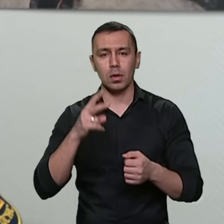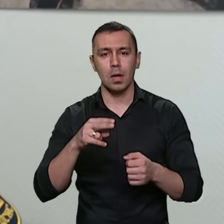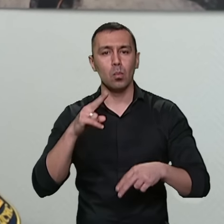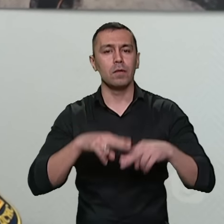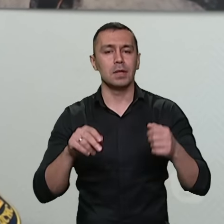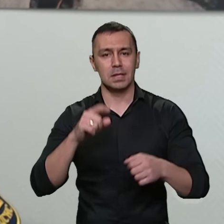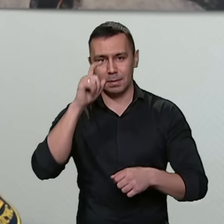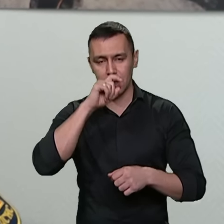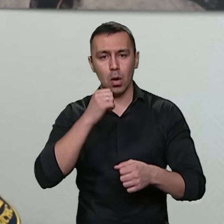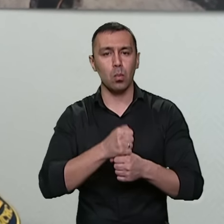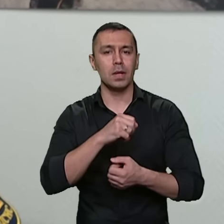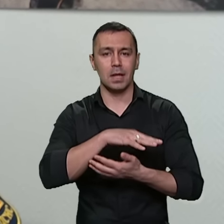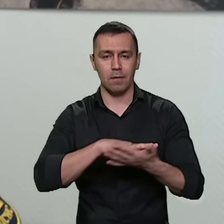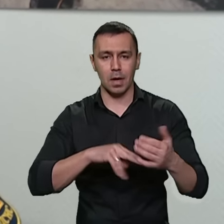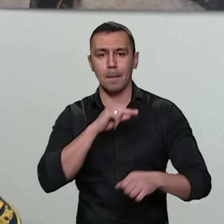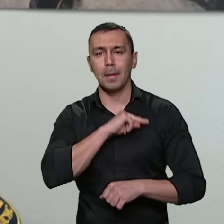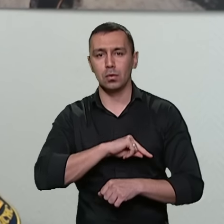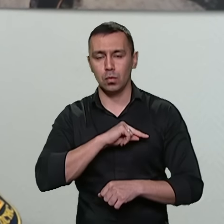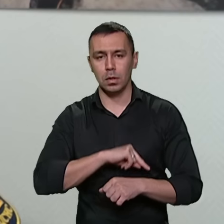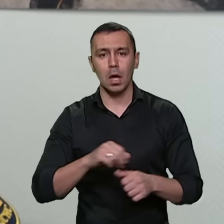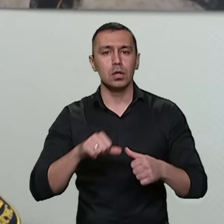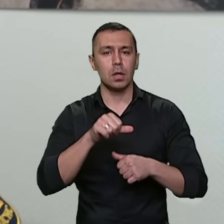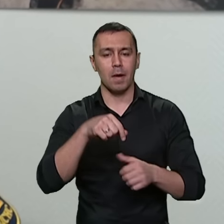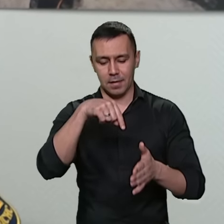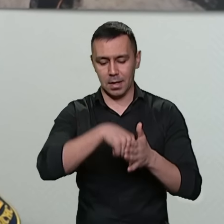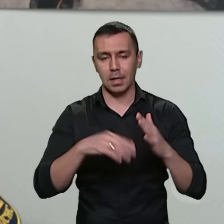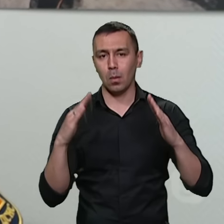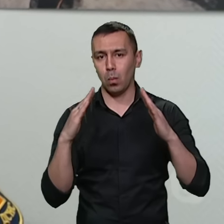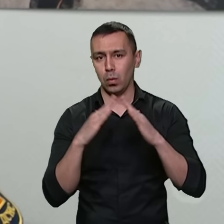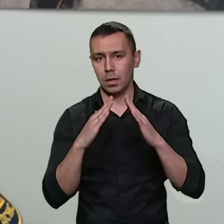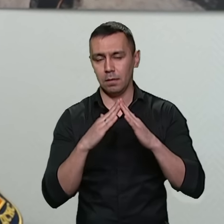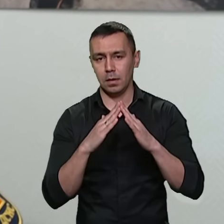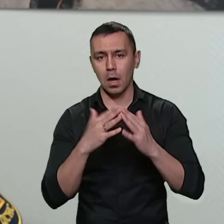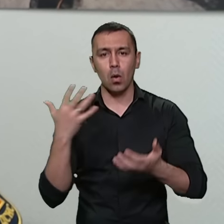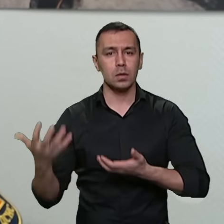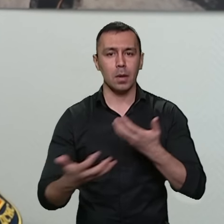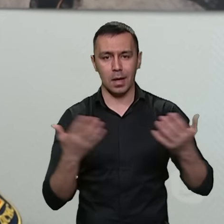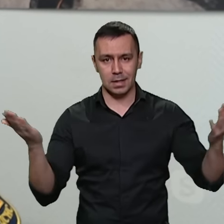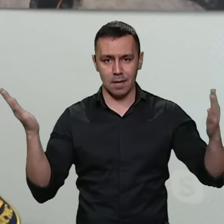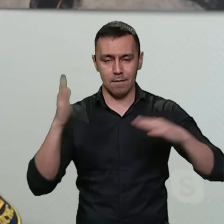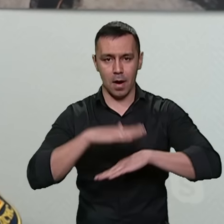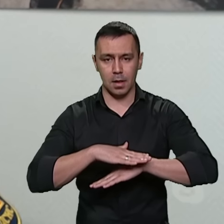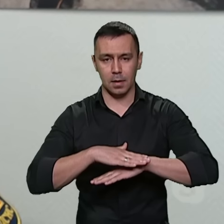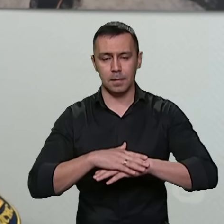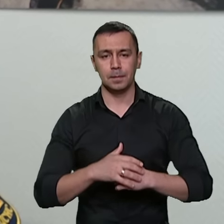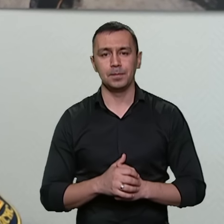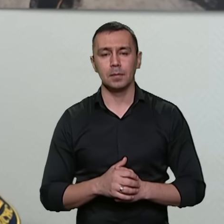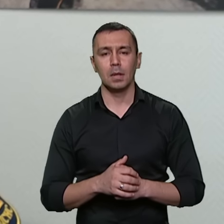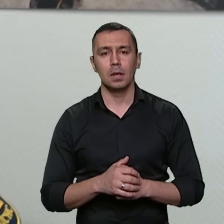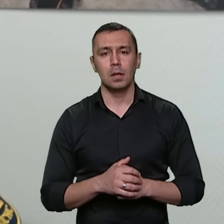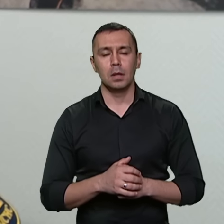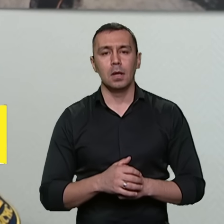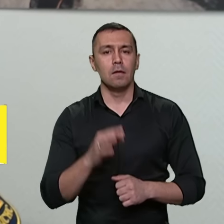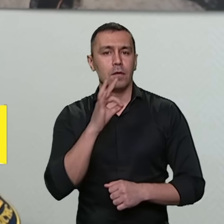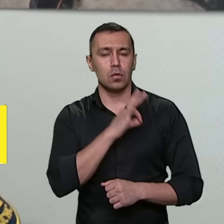роботи тривають, працюють, зокрема, всередині будівлі, розбирають завали, підключені